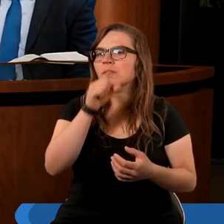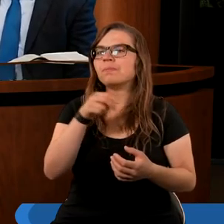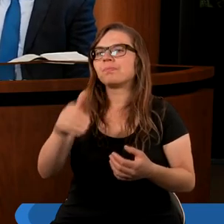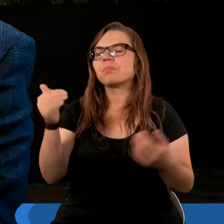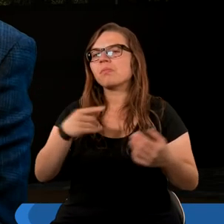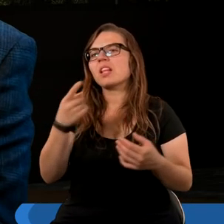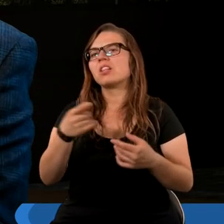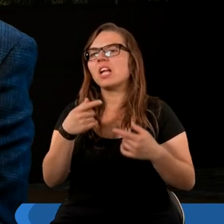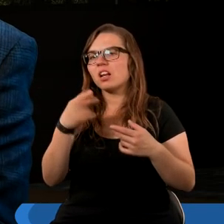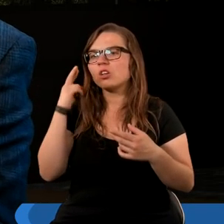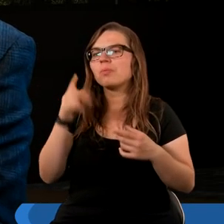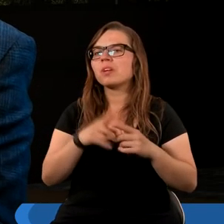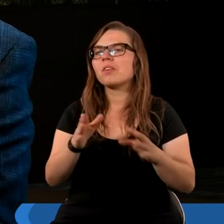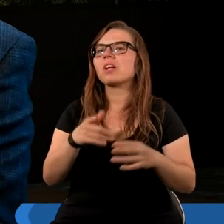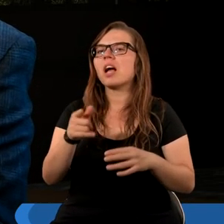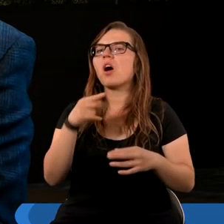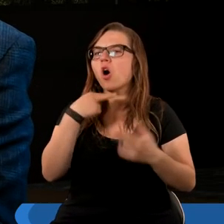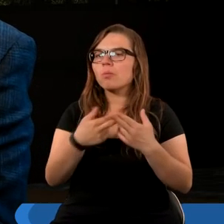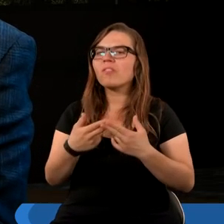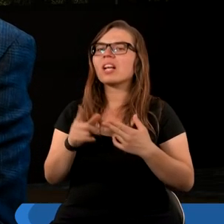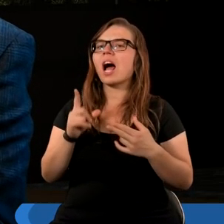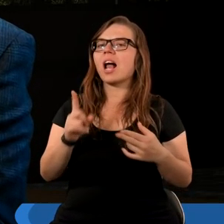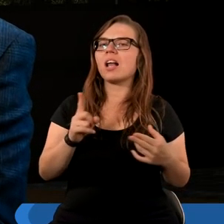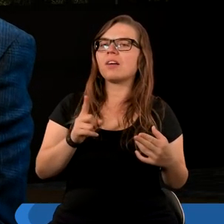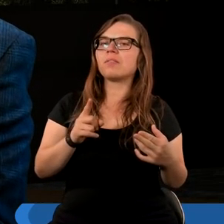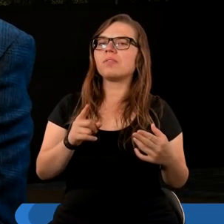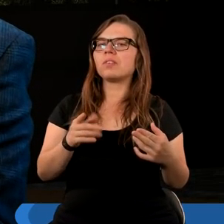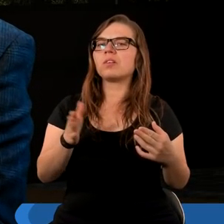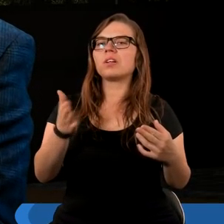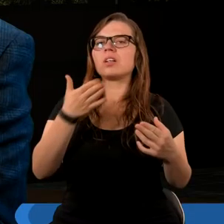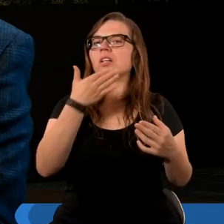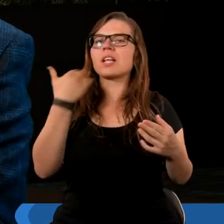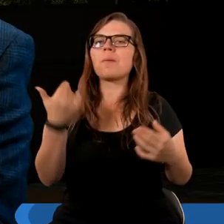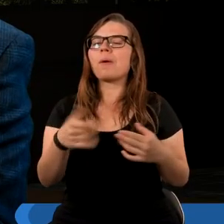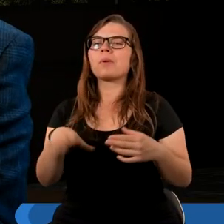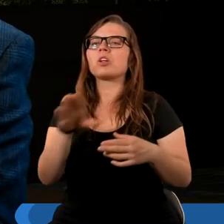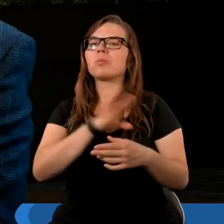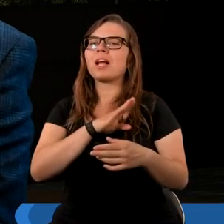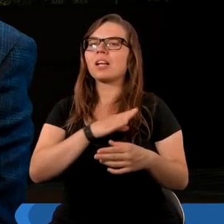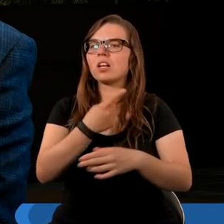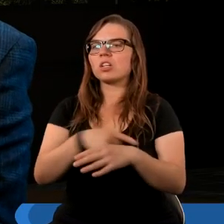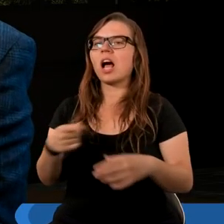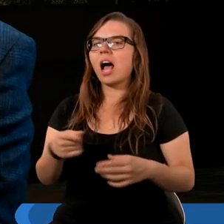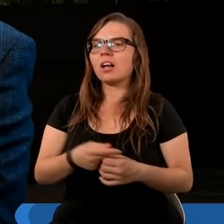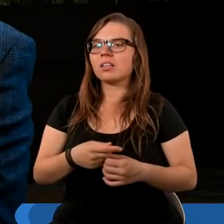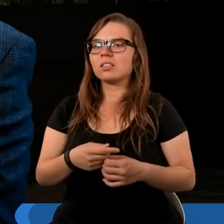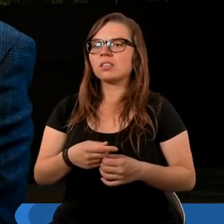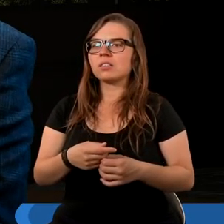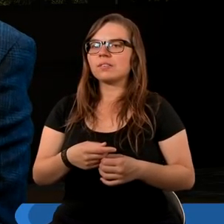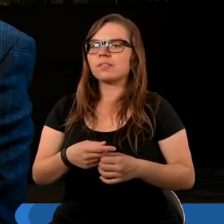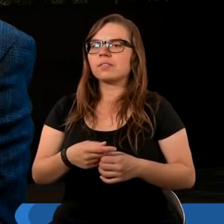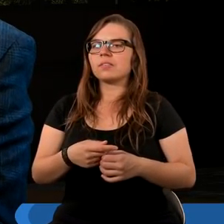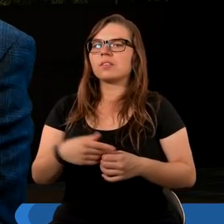Można je zadać oczywiście i trzeba na nie odpowiedzieć, ale my mamy śmiertelne choroby, z których jesteśmy czasami uleczeni.